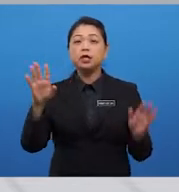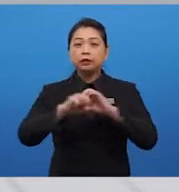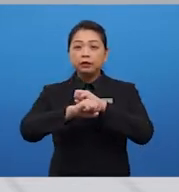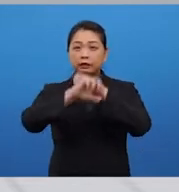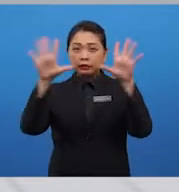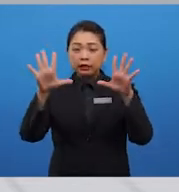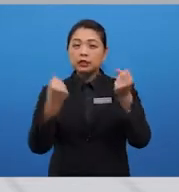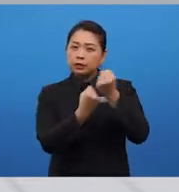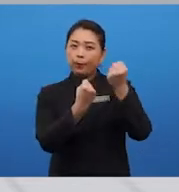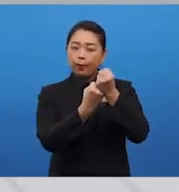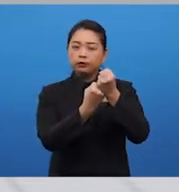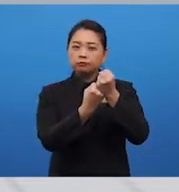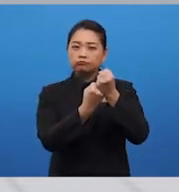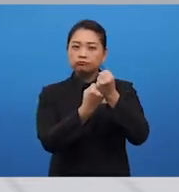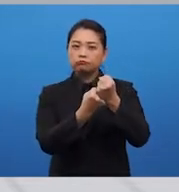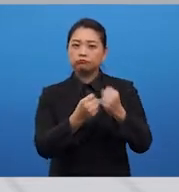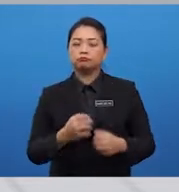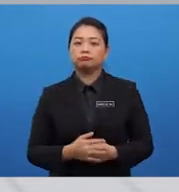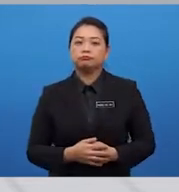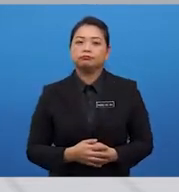supported, and convincing.